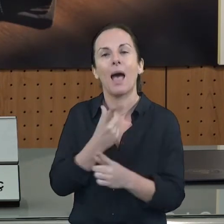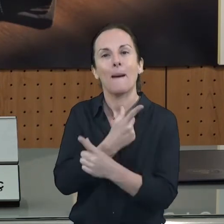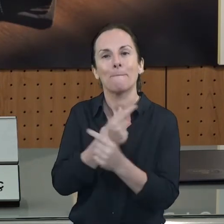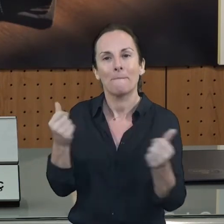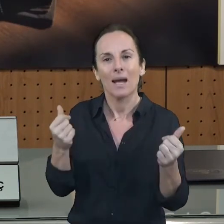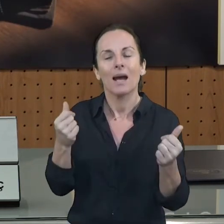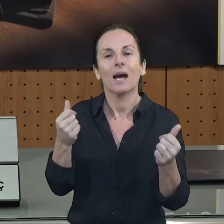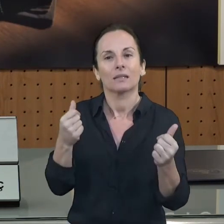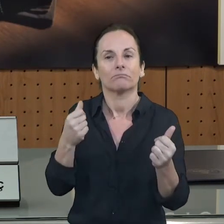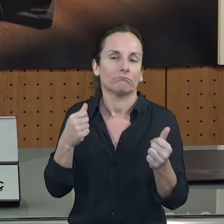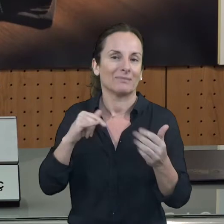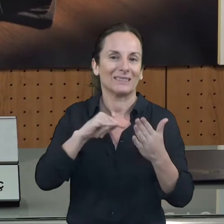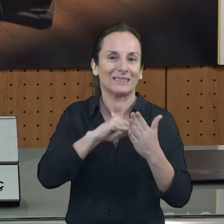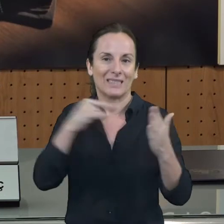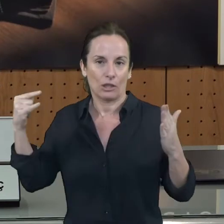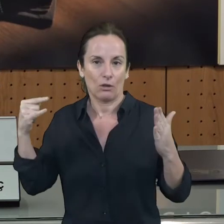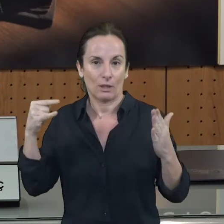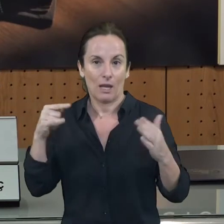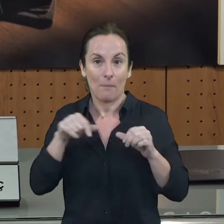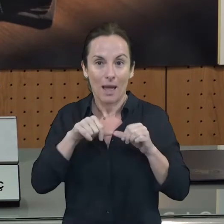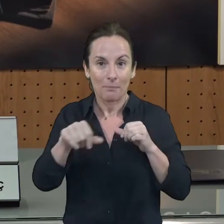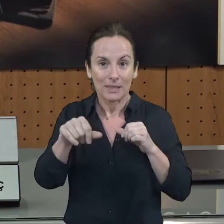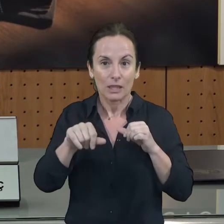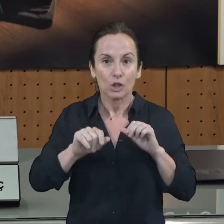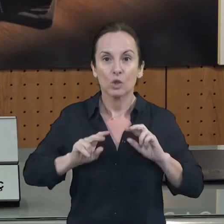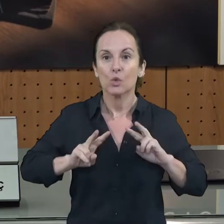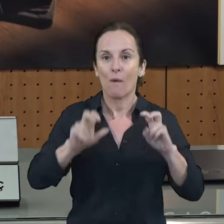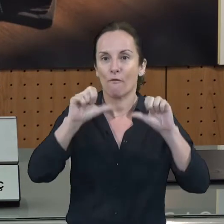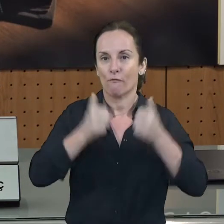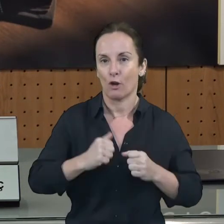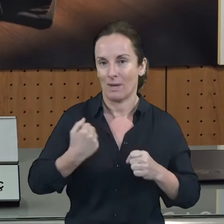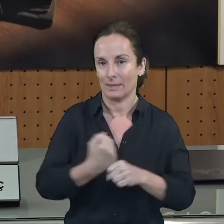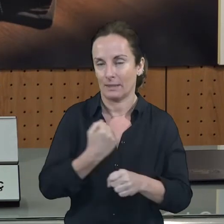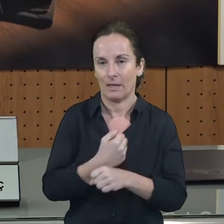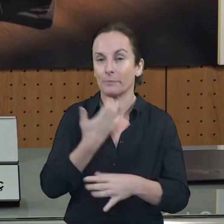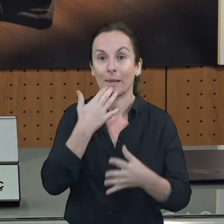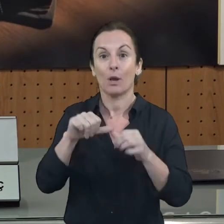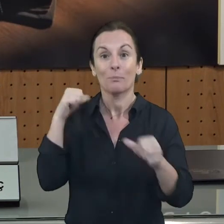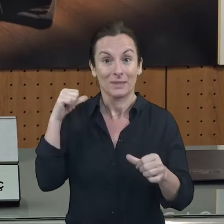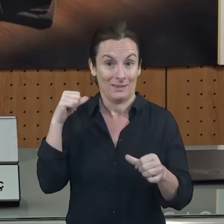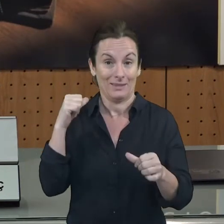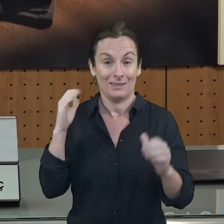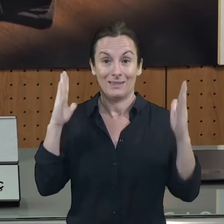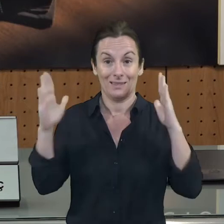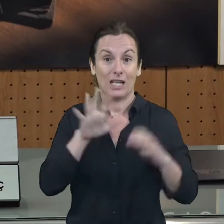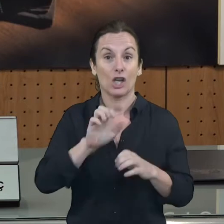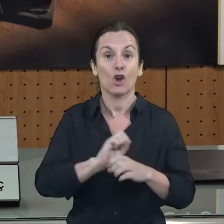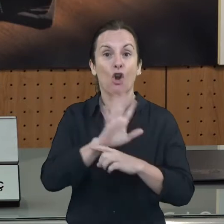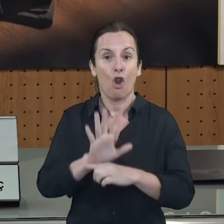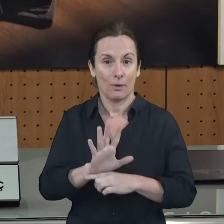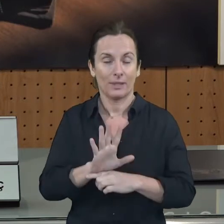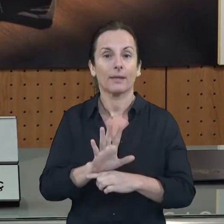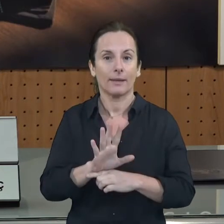'activitat a nous hàbits. I això es pot entendre des d'adaptacions que s'han fet durant l'època d'escovid, que ha hagut d'invertir en